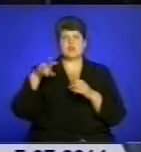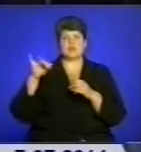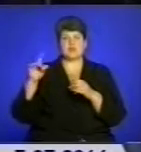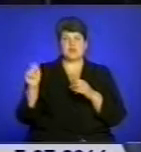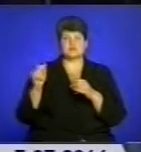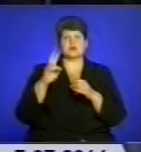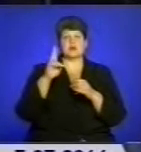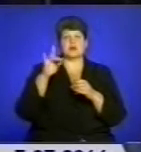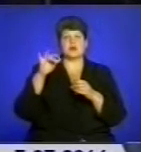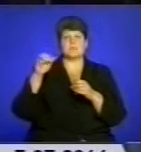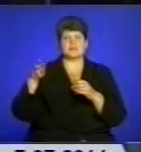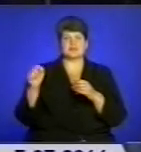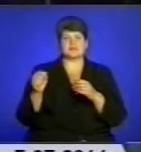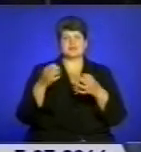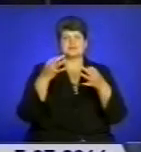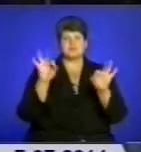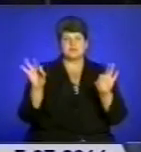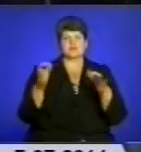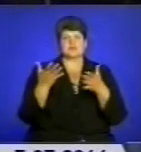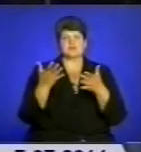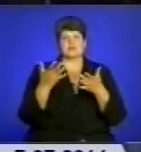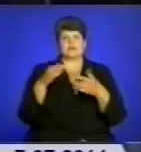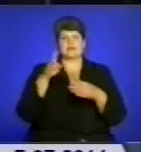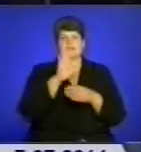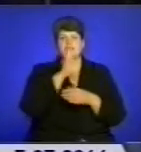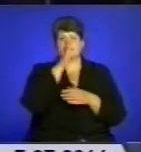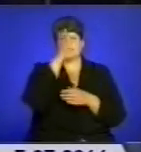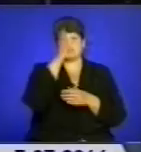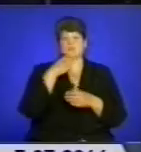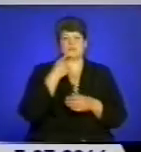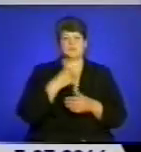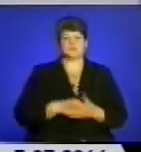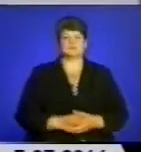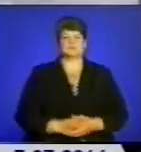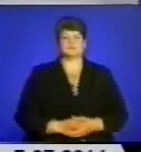звільнені від терористичних незаконних збройних формувань, повідомляє УНІАН.